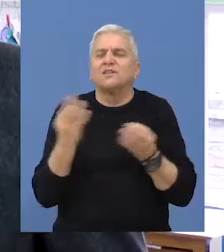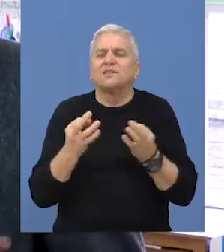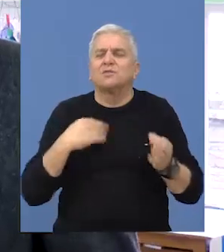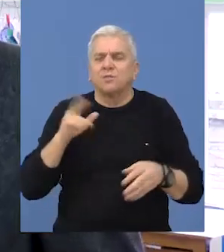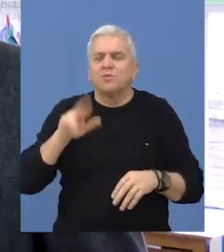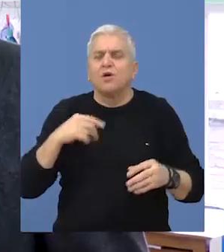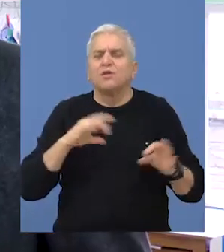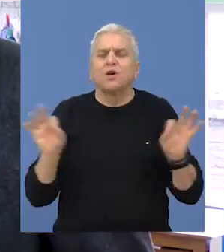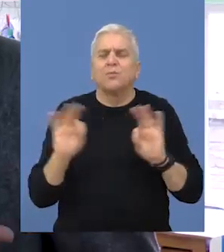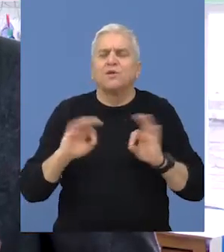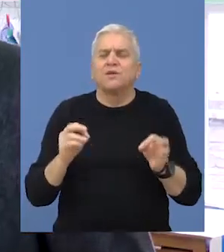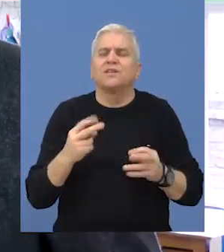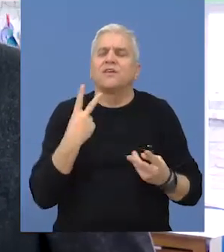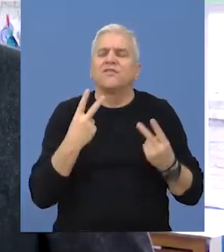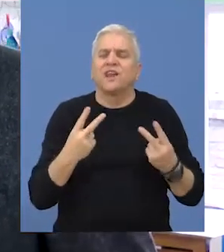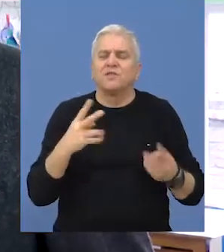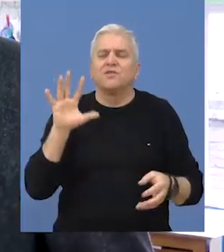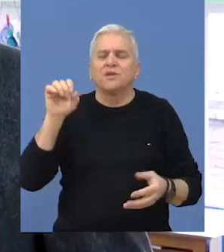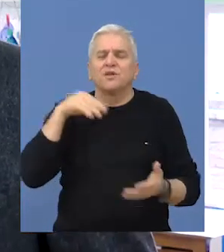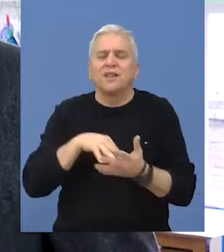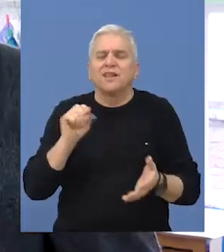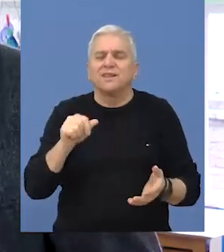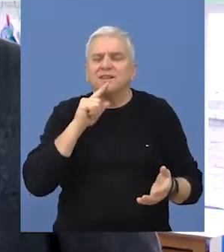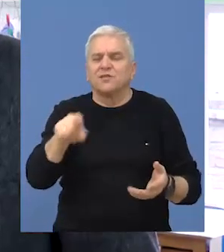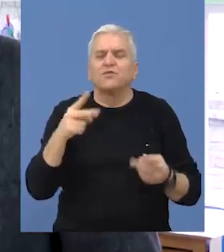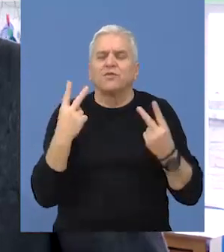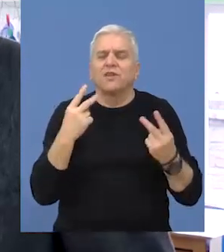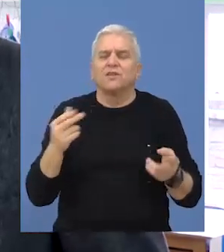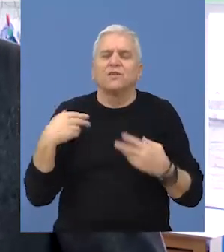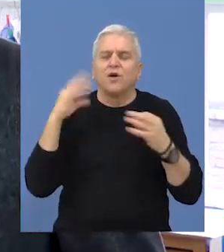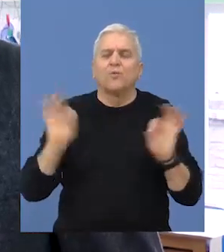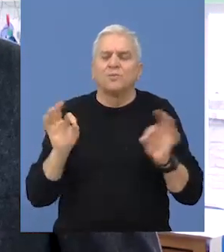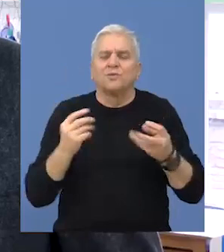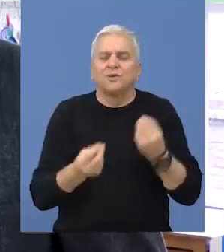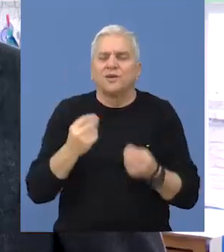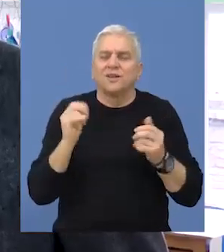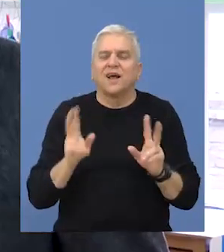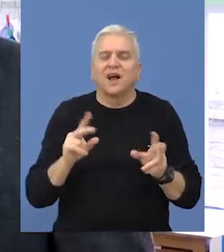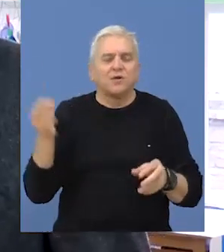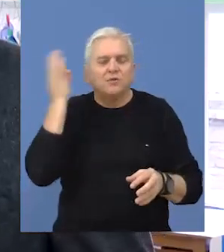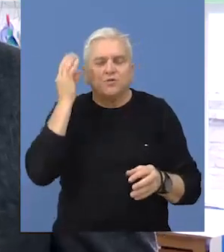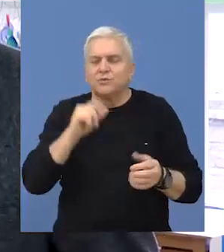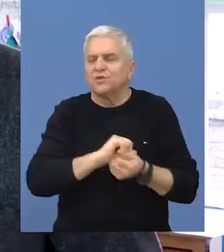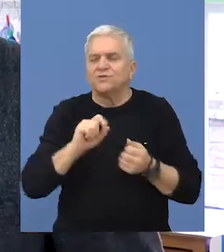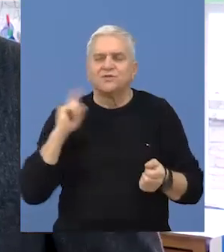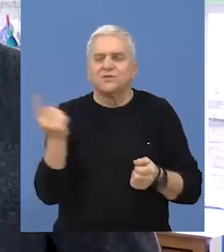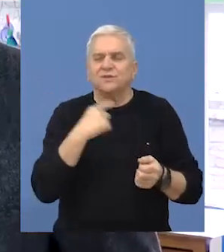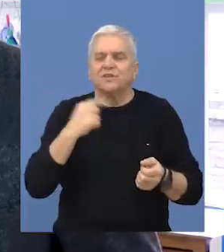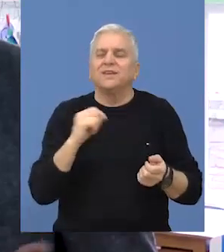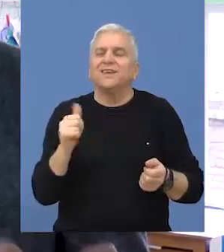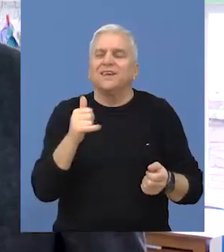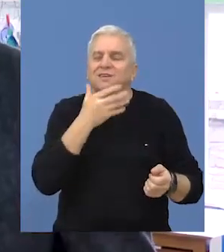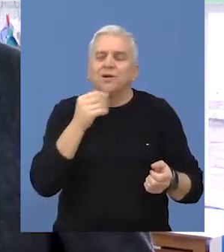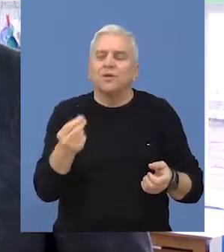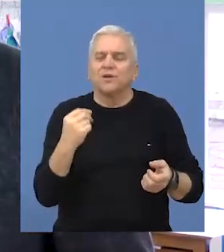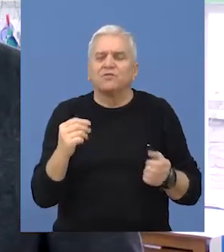imali priliku da obezbedimo, ipak nije mala vrednost, 500.000 dinara i za tu vrednost da obezbedimo igračke koje, kao što čujemo ovde,